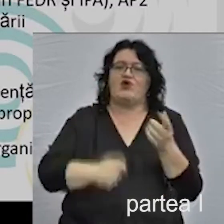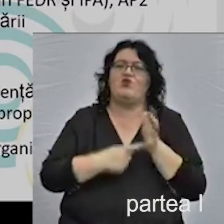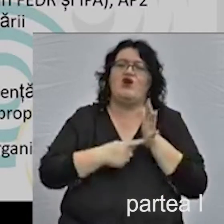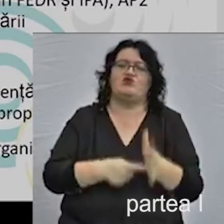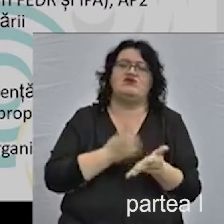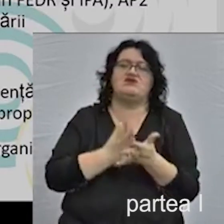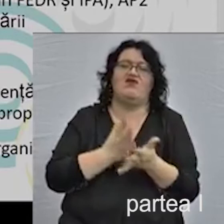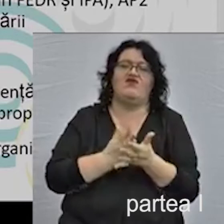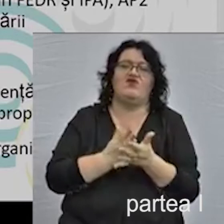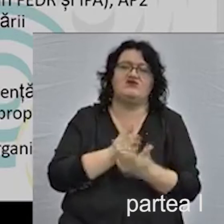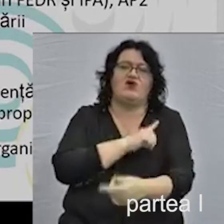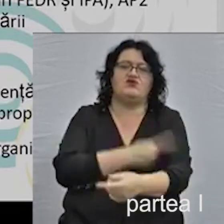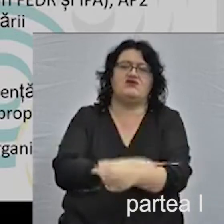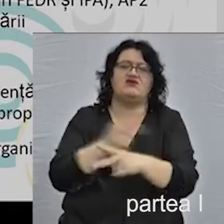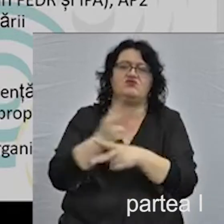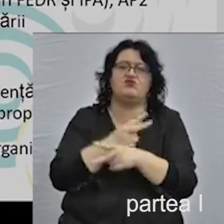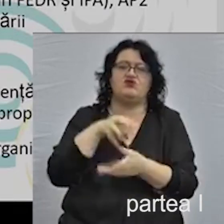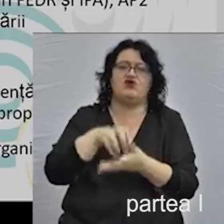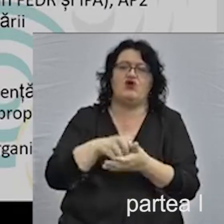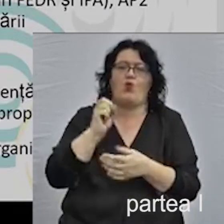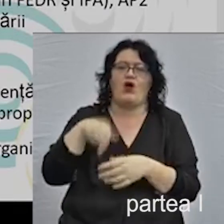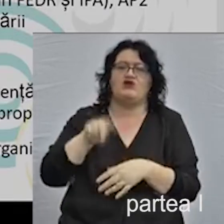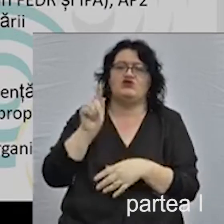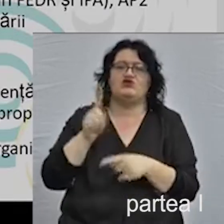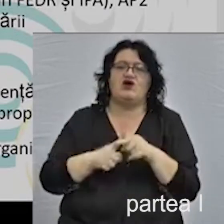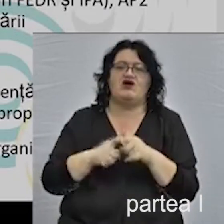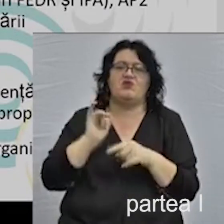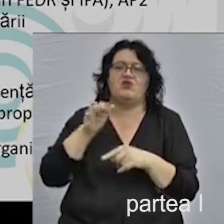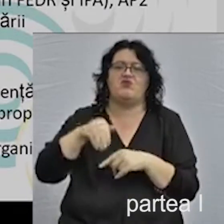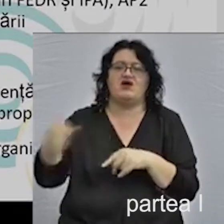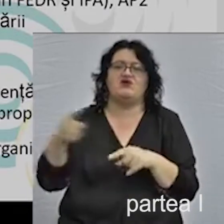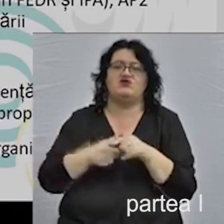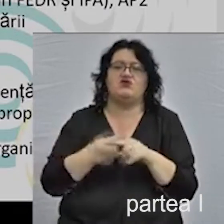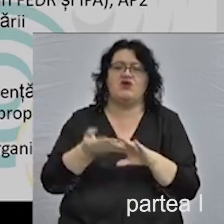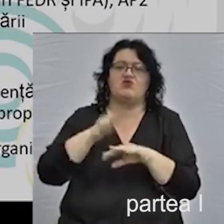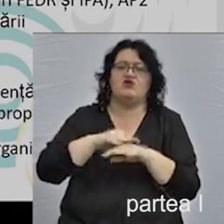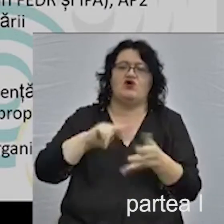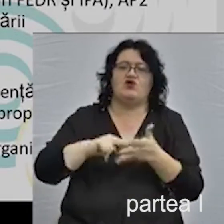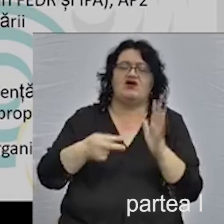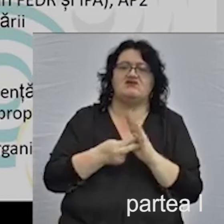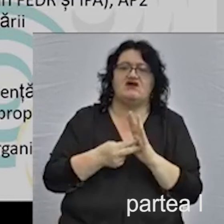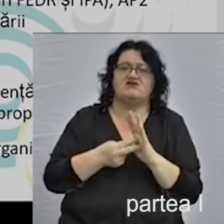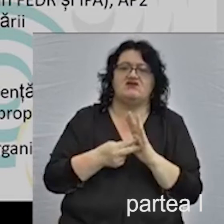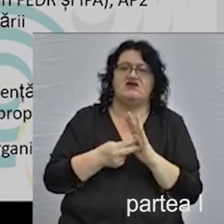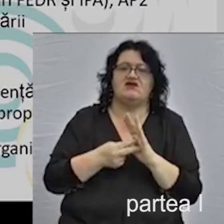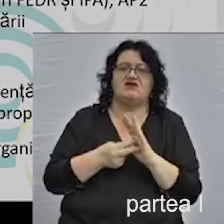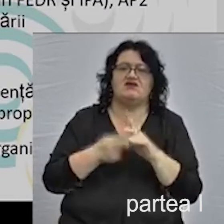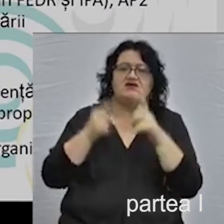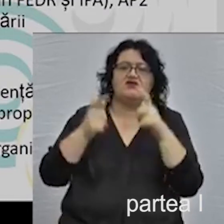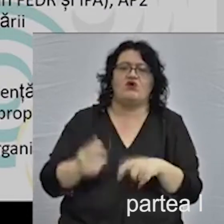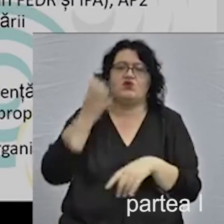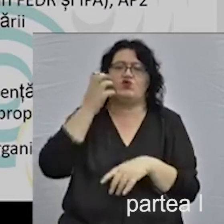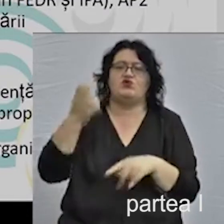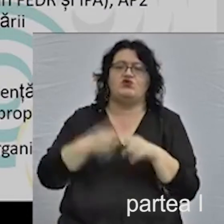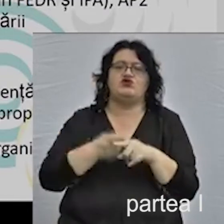fost autoritățile publice locale, ONG-urile, IMM-urile, dar mai ales organizațiile din domeniul